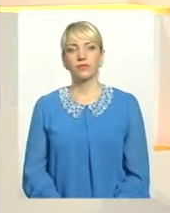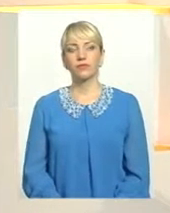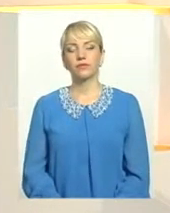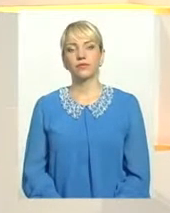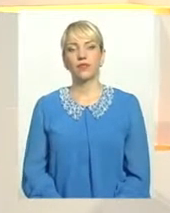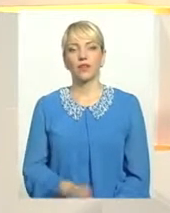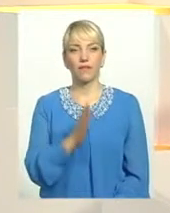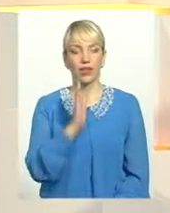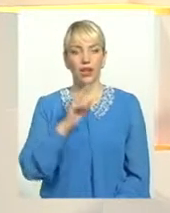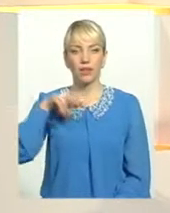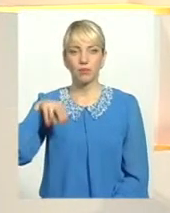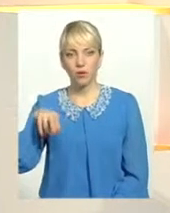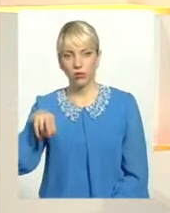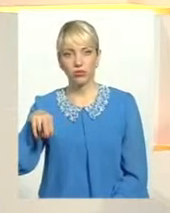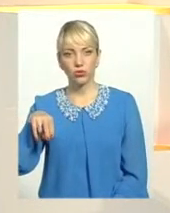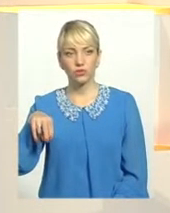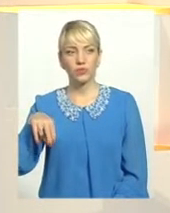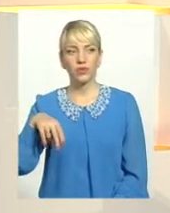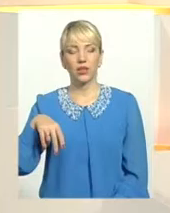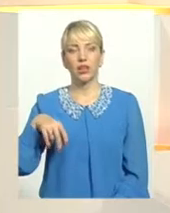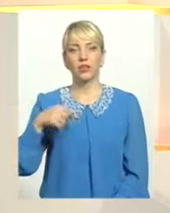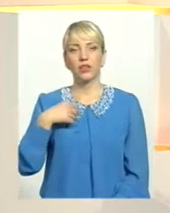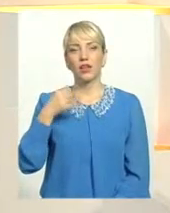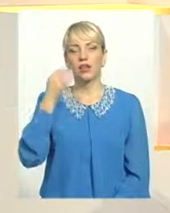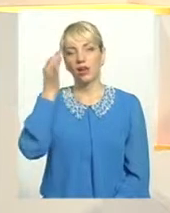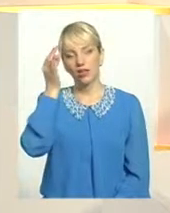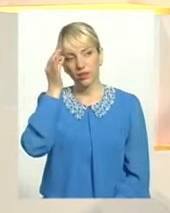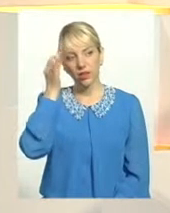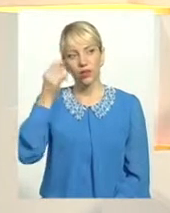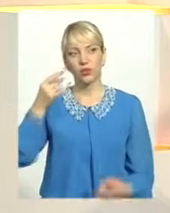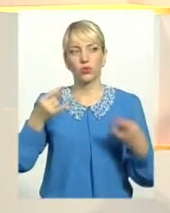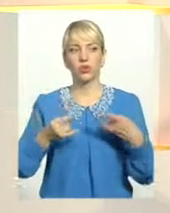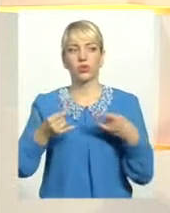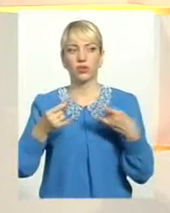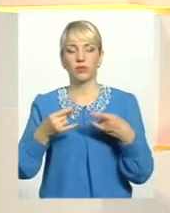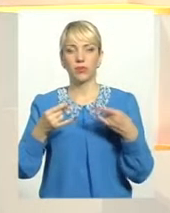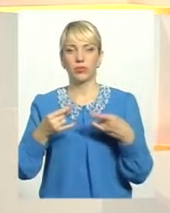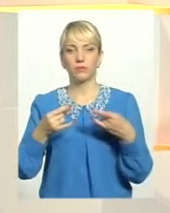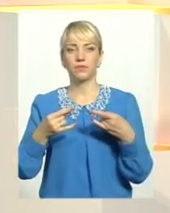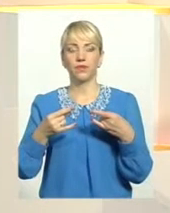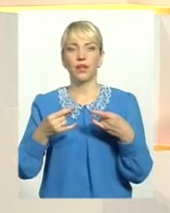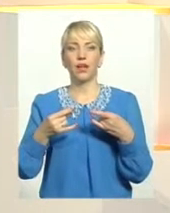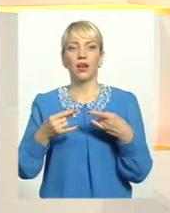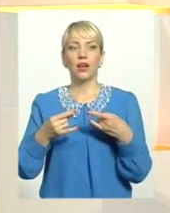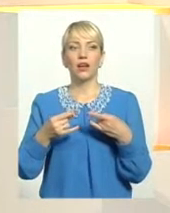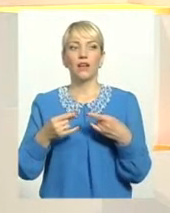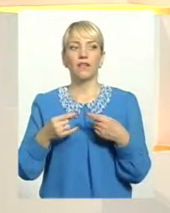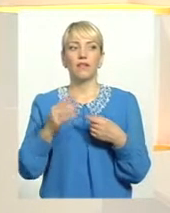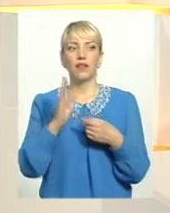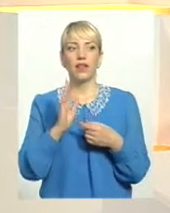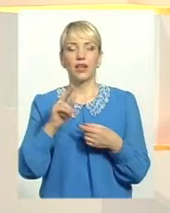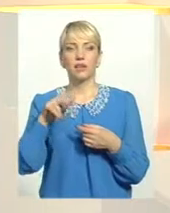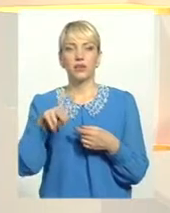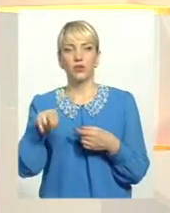Валерію Петровичу, перепрошую, нагадаю, глядачам, я дещо заговорилася. Валерій Петрович